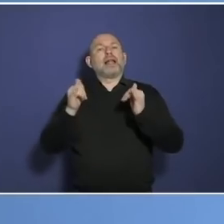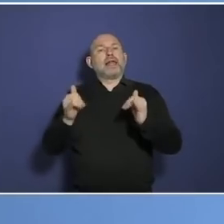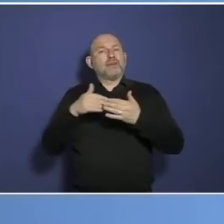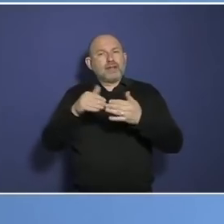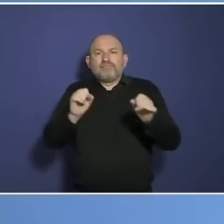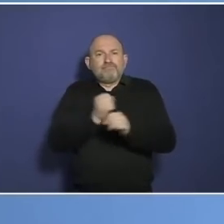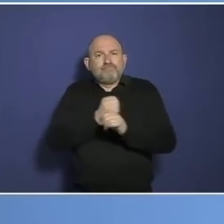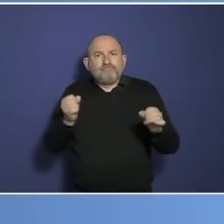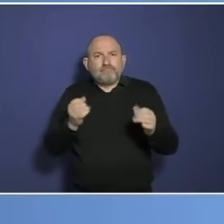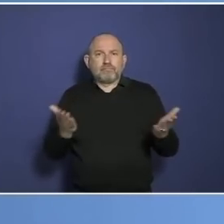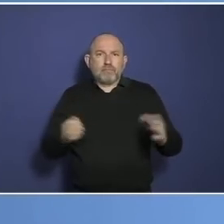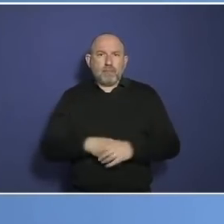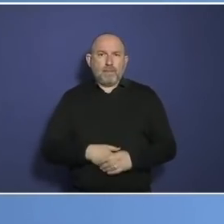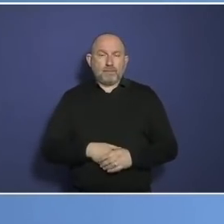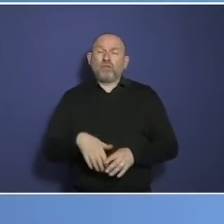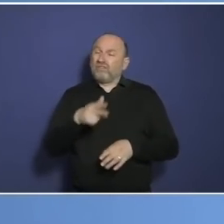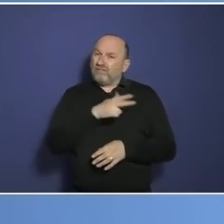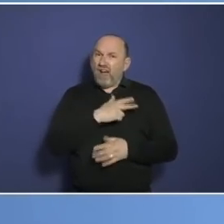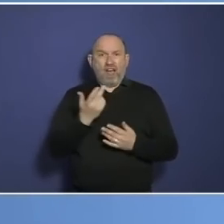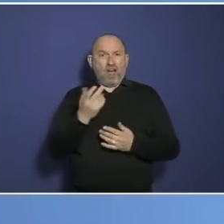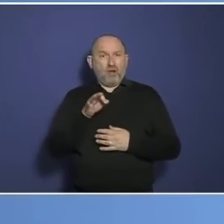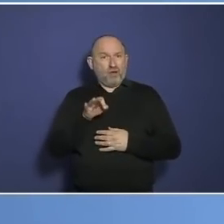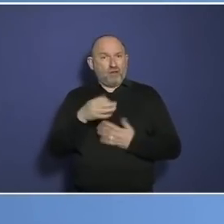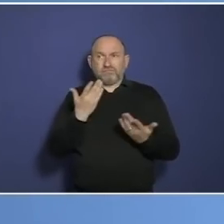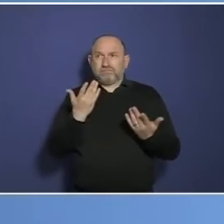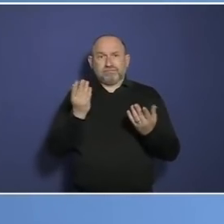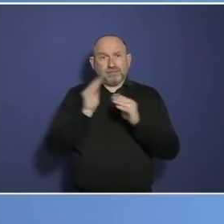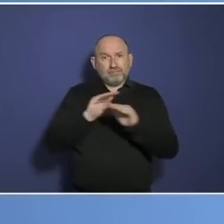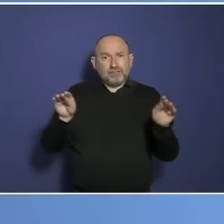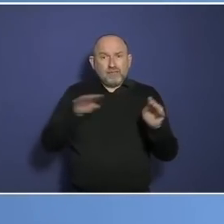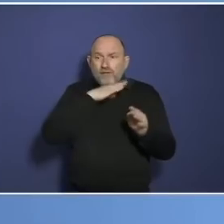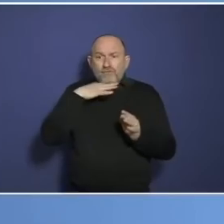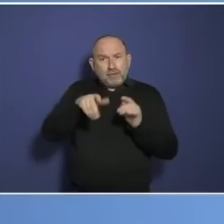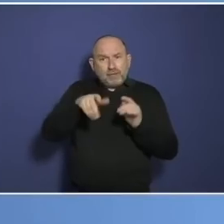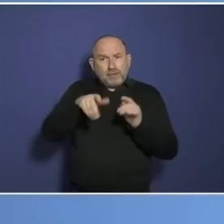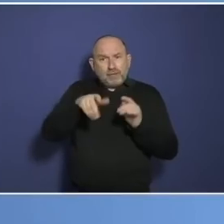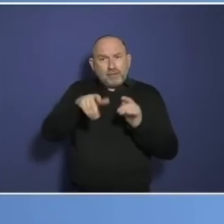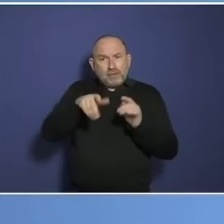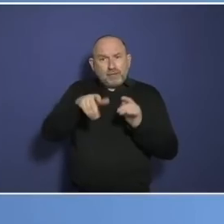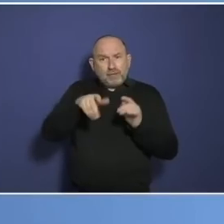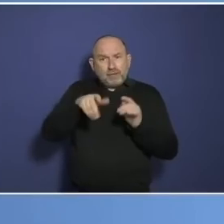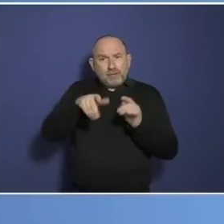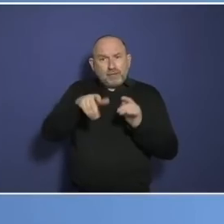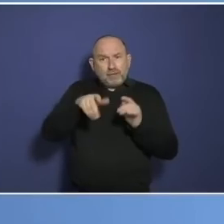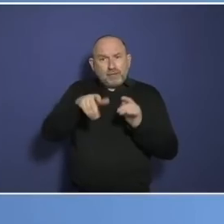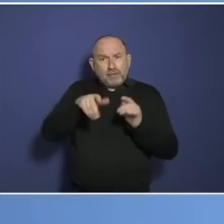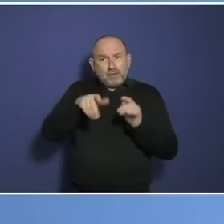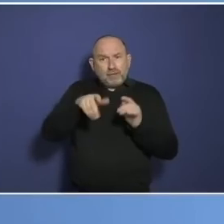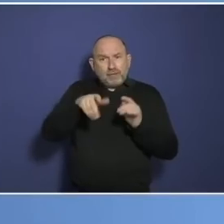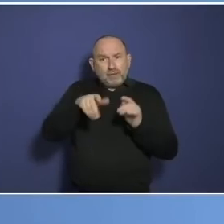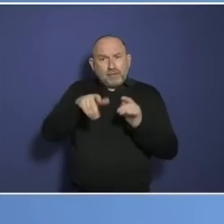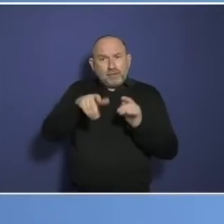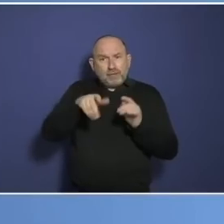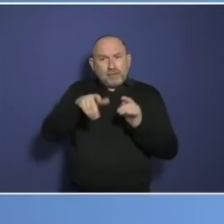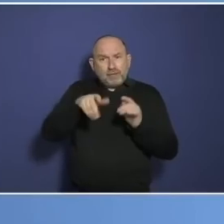Und es ist auch eine traurige Nachricht für die Sterbefälle und Schwerstkranke. Eine traurige Nachricht für die